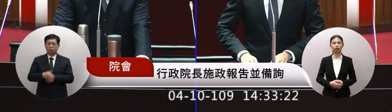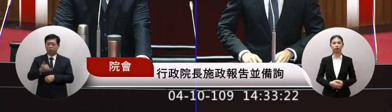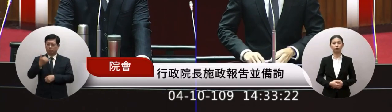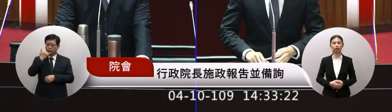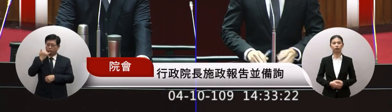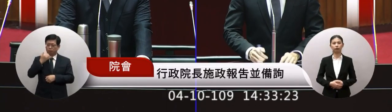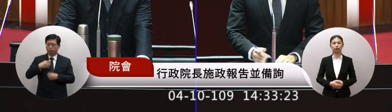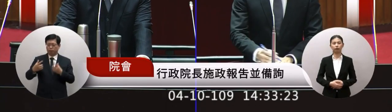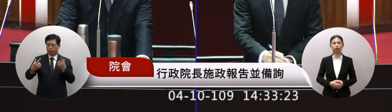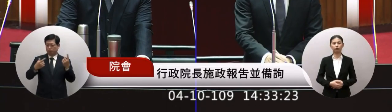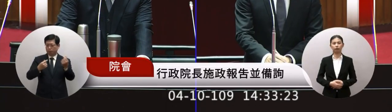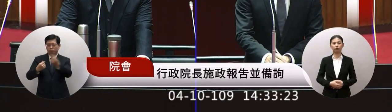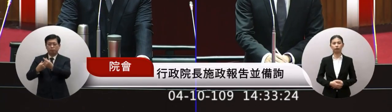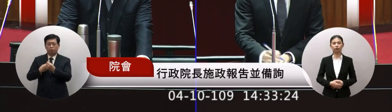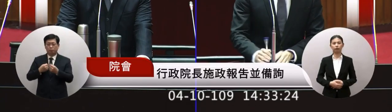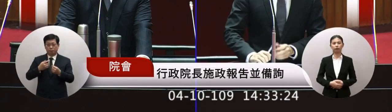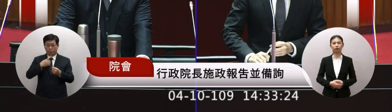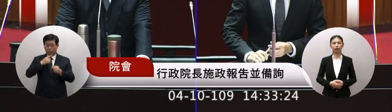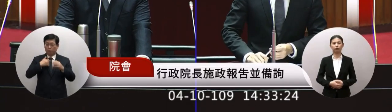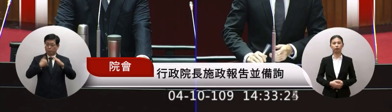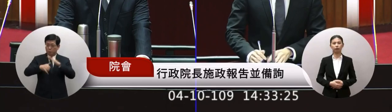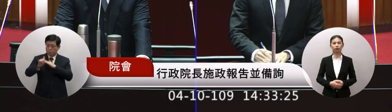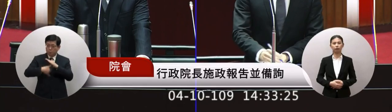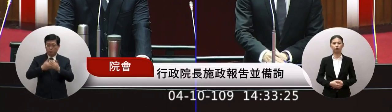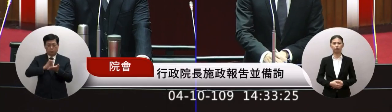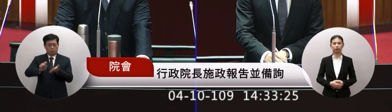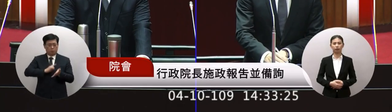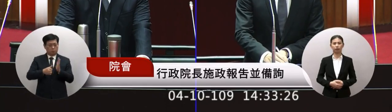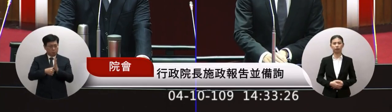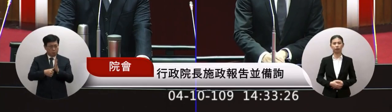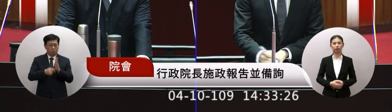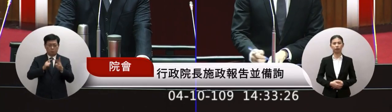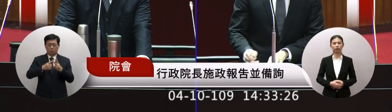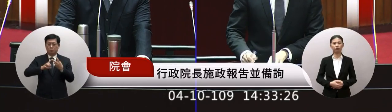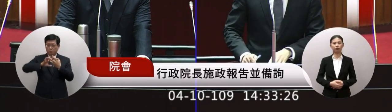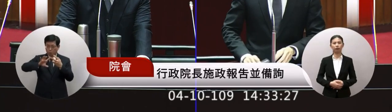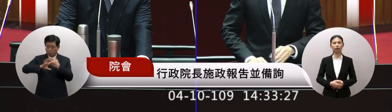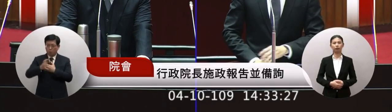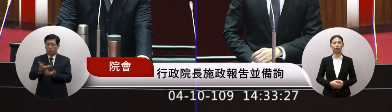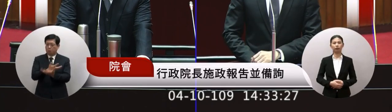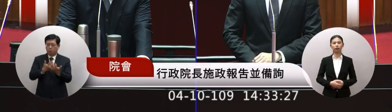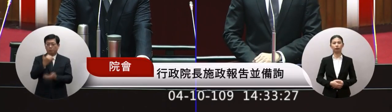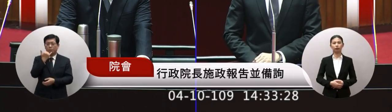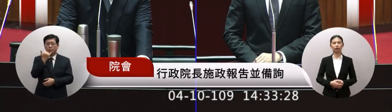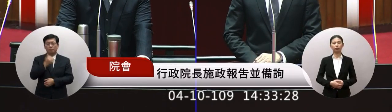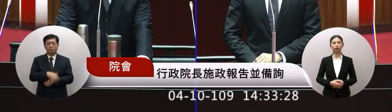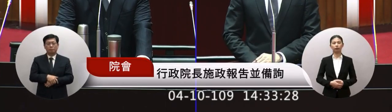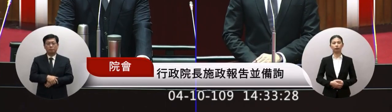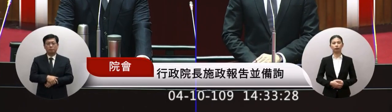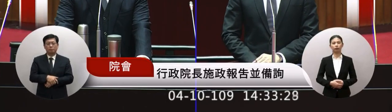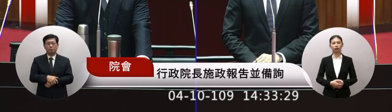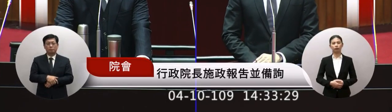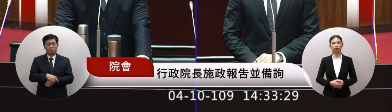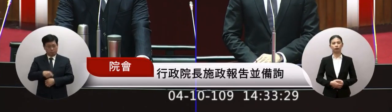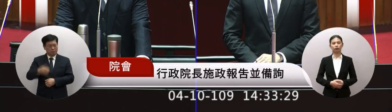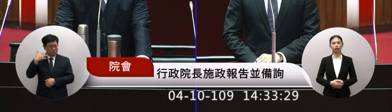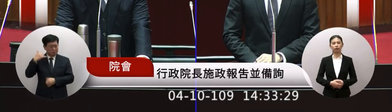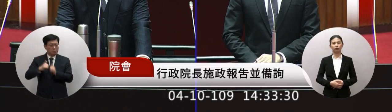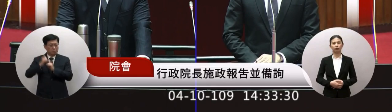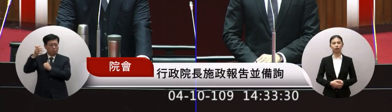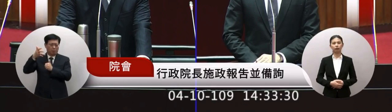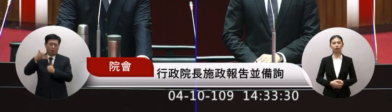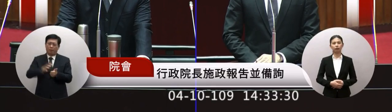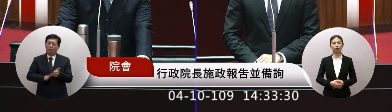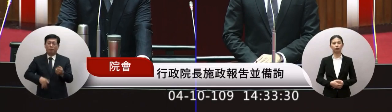基平之我們出去可以用我們的名字跟世界跟人不一樣這有歷史的因